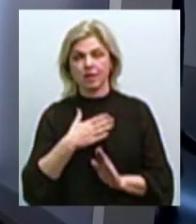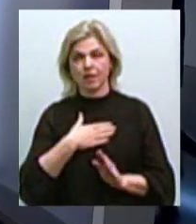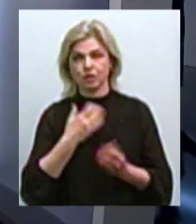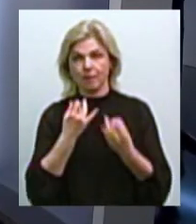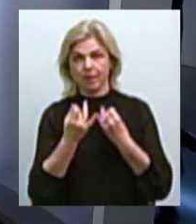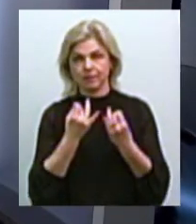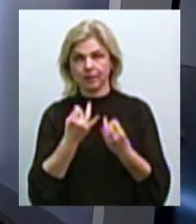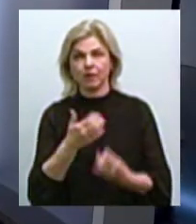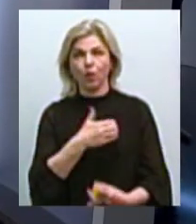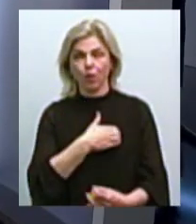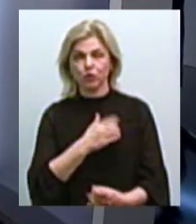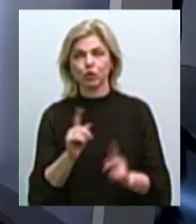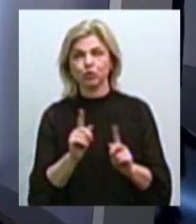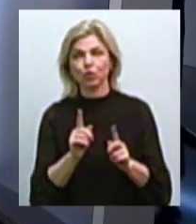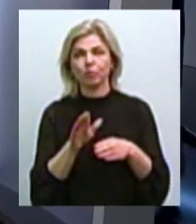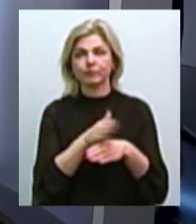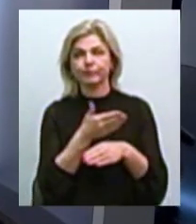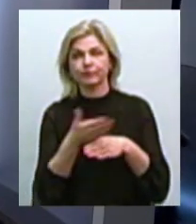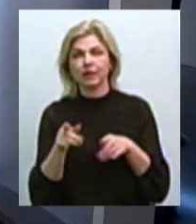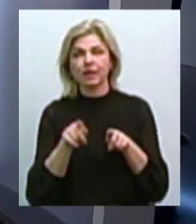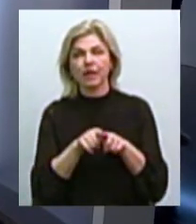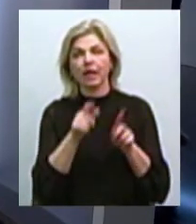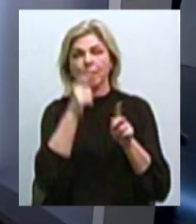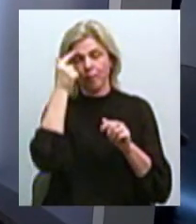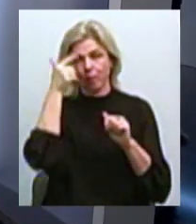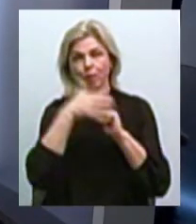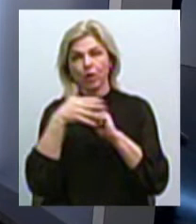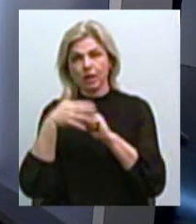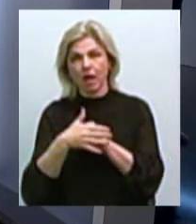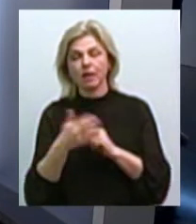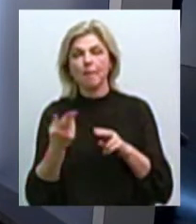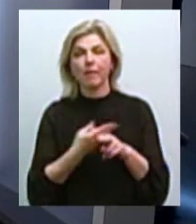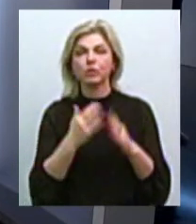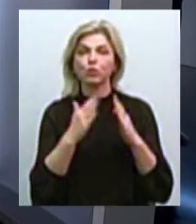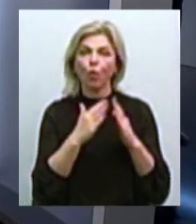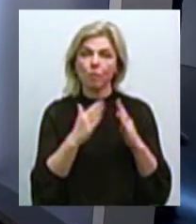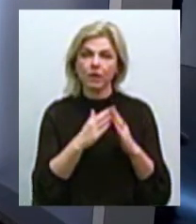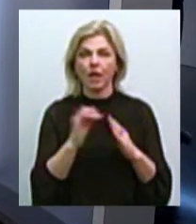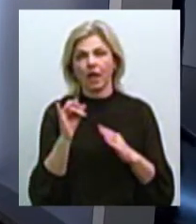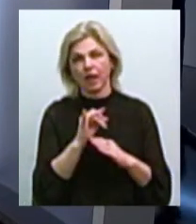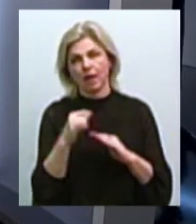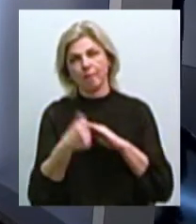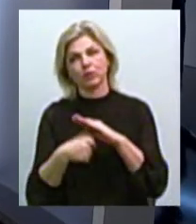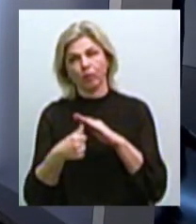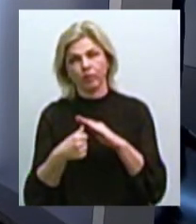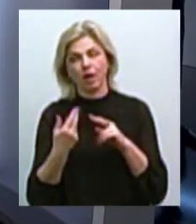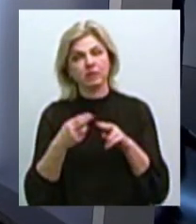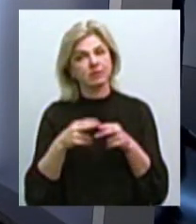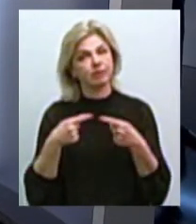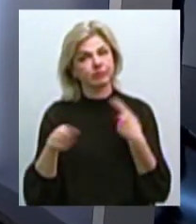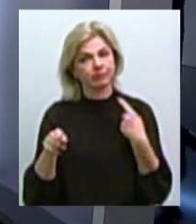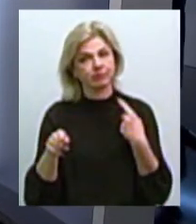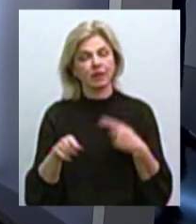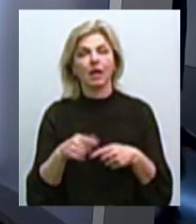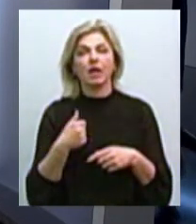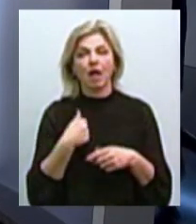роз'єднали такі поняття, як бездомний і безпритульний. Це різні речі? Це різні речі. Я для цього взяв